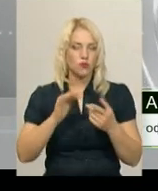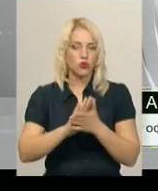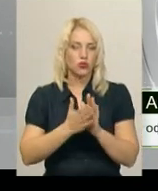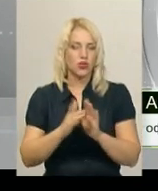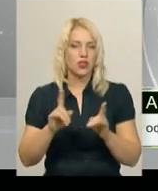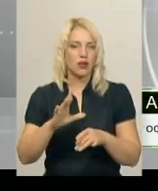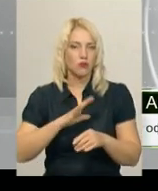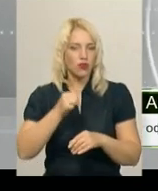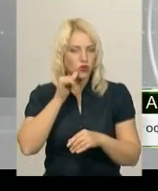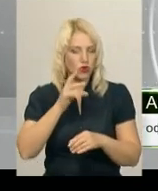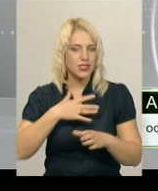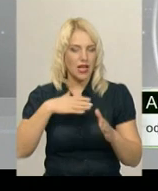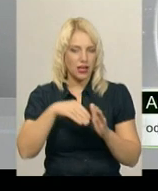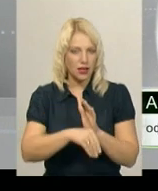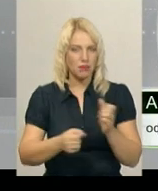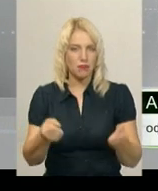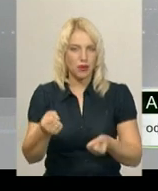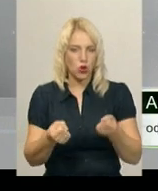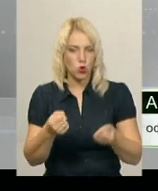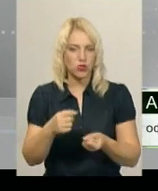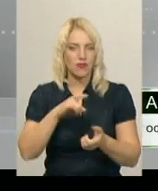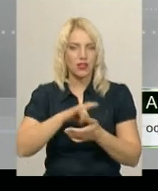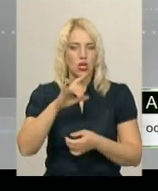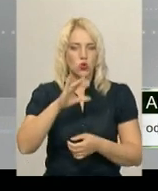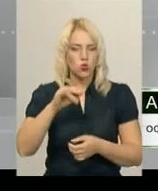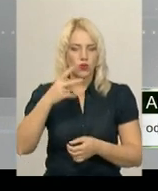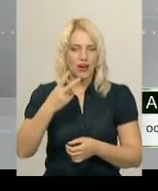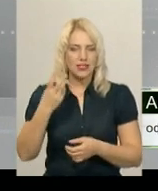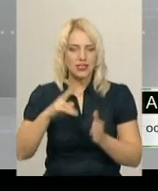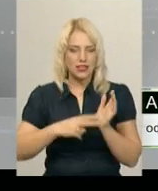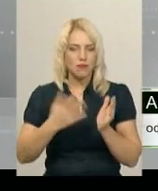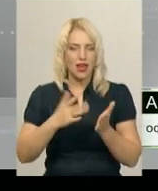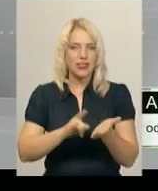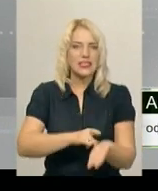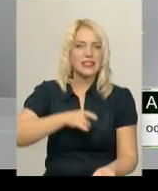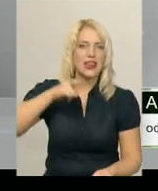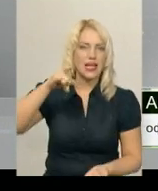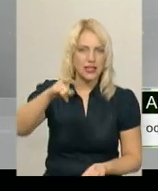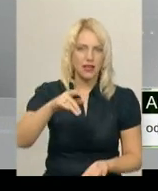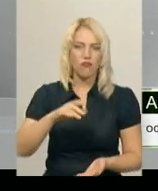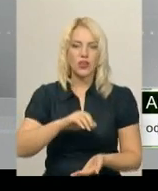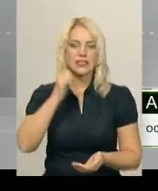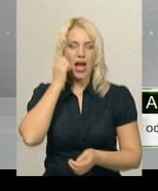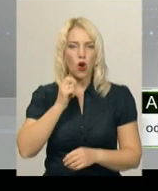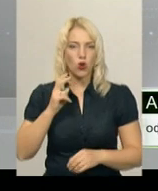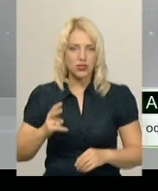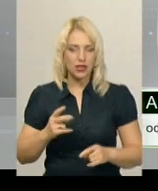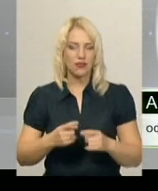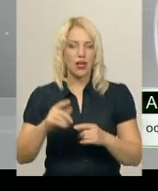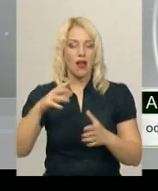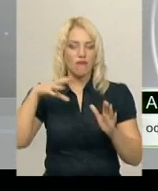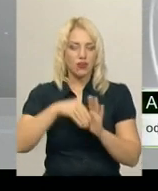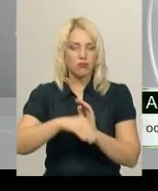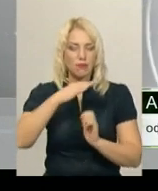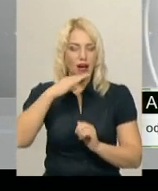загибелем пілотів літака Су-27, аж літак вчора злетів в аеродрому в Старокостянтинові в рамках багатонациональних навчань